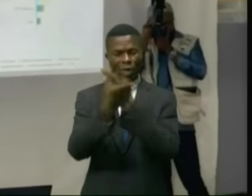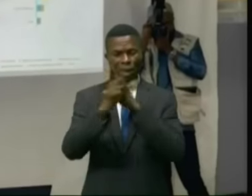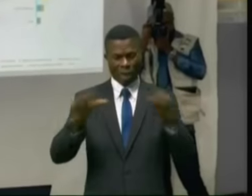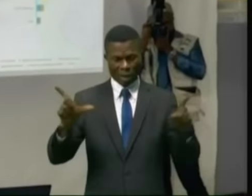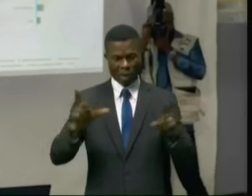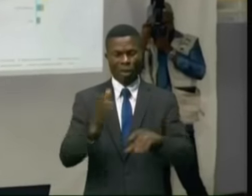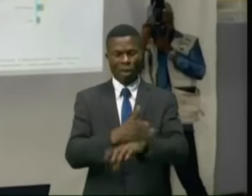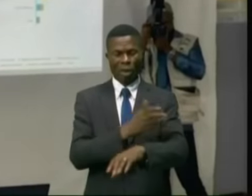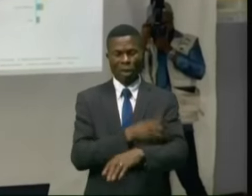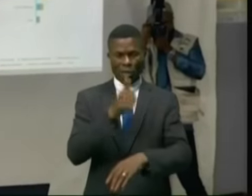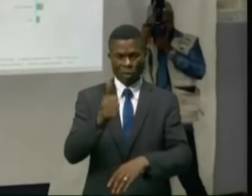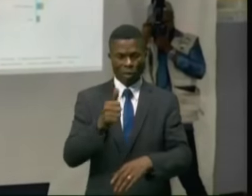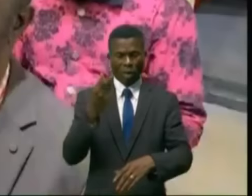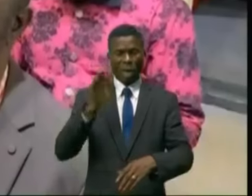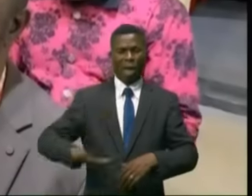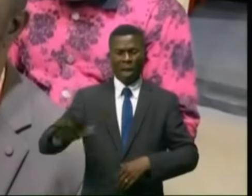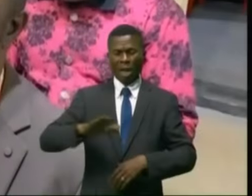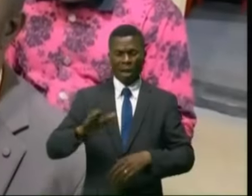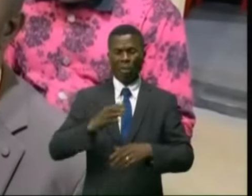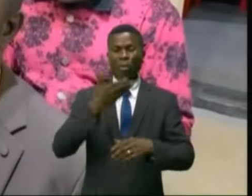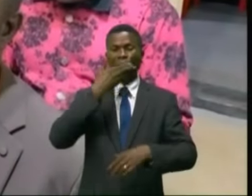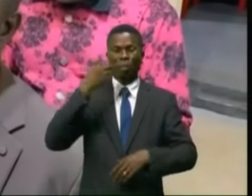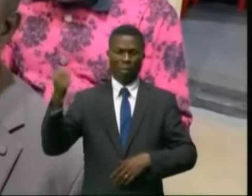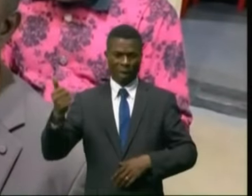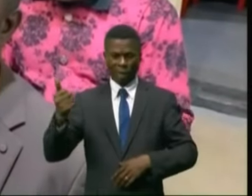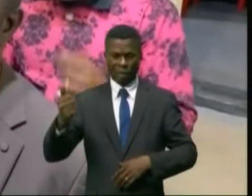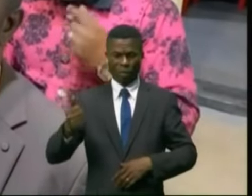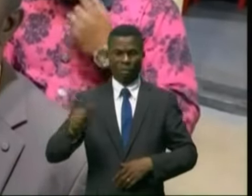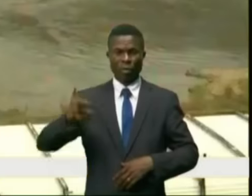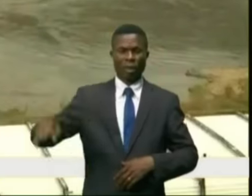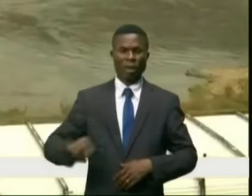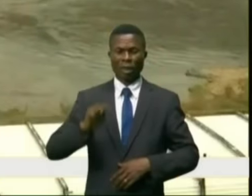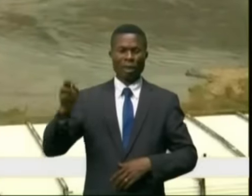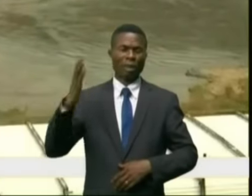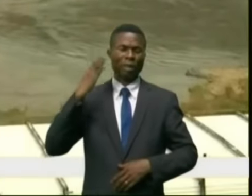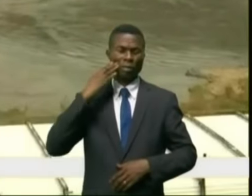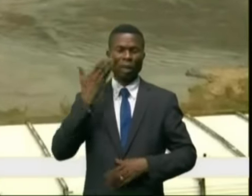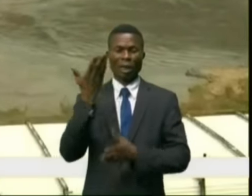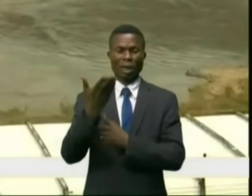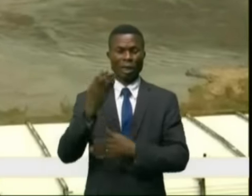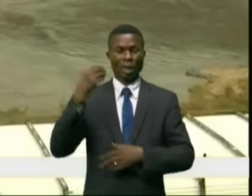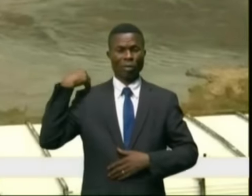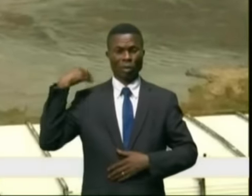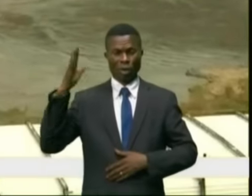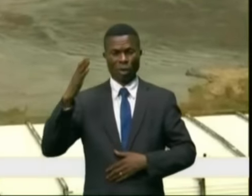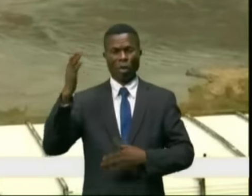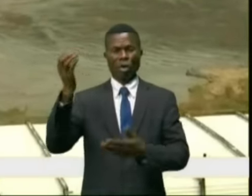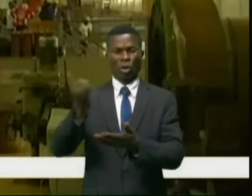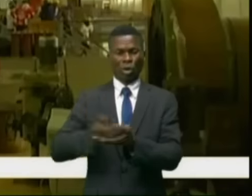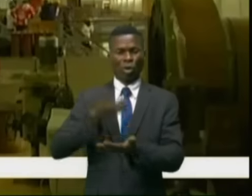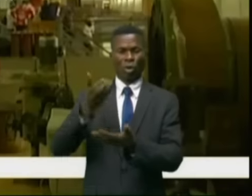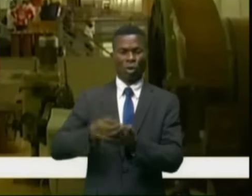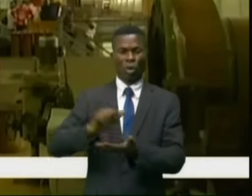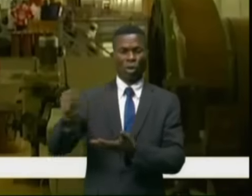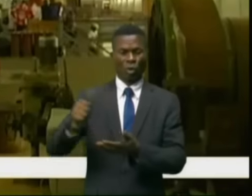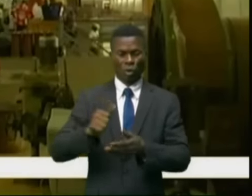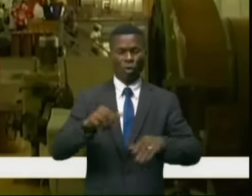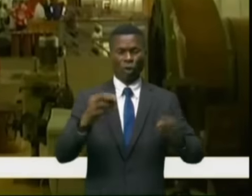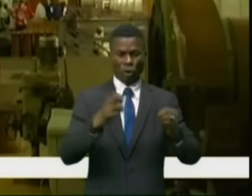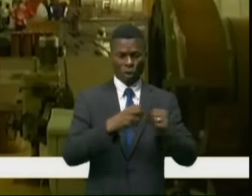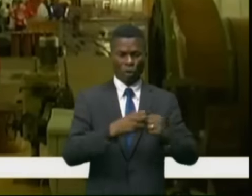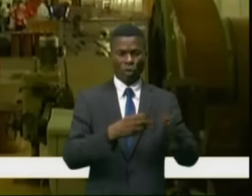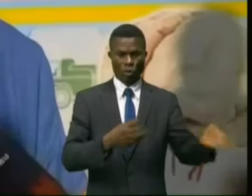que la RDC soit un pays émergent, Jean-Marie Béadoyen au pouvoir public d'exploiter d'autres sources d'énergie.